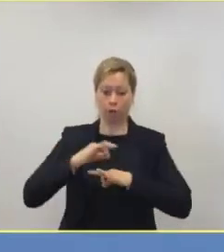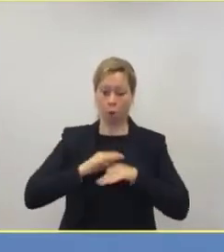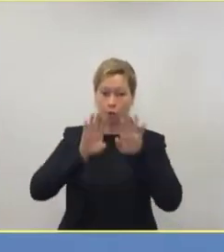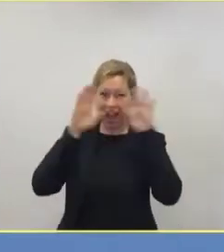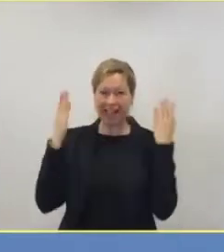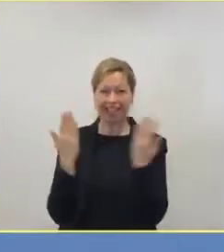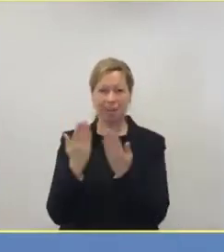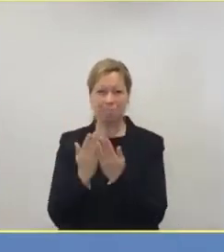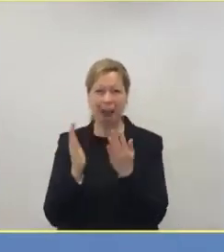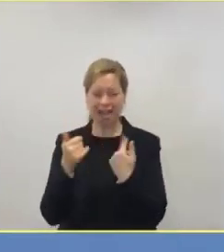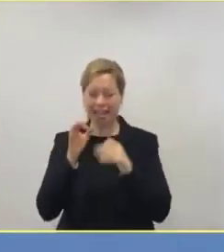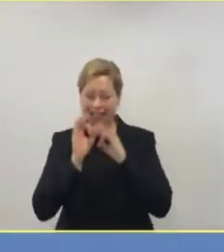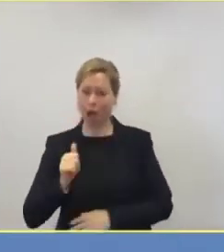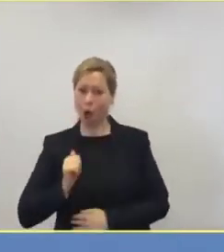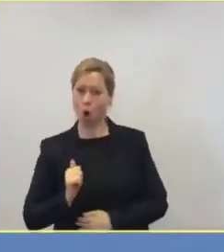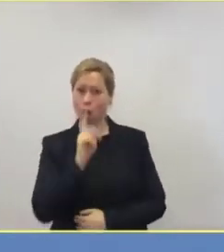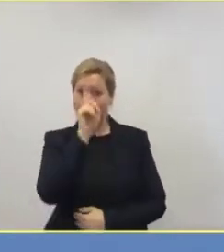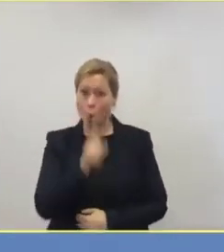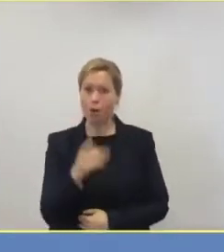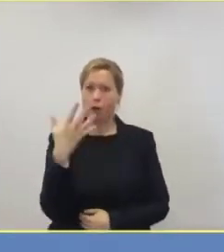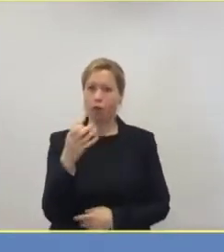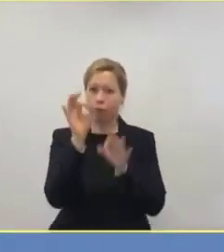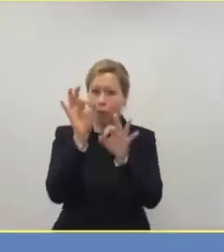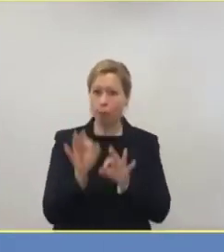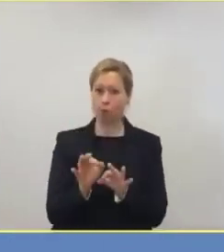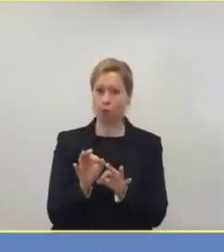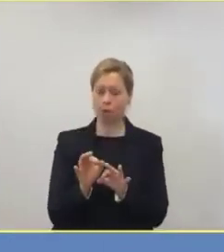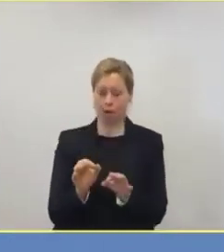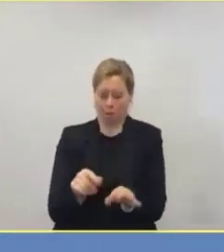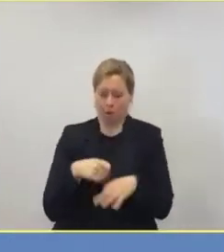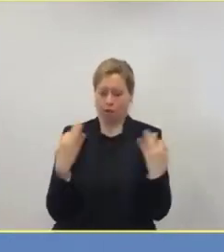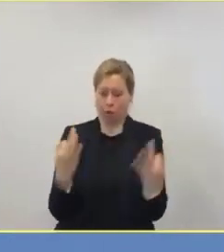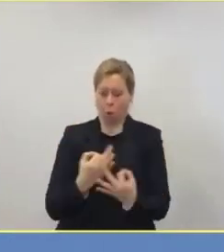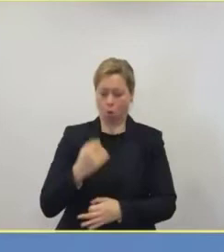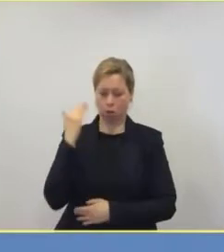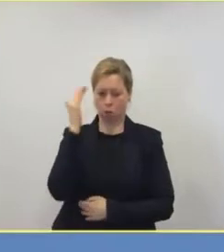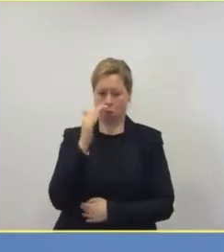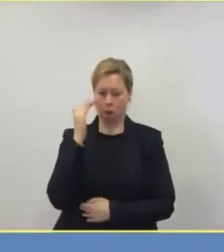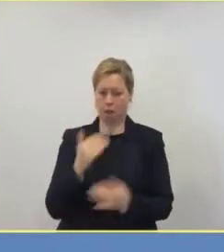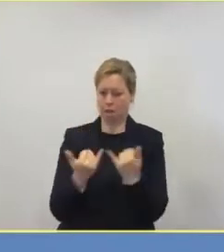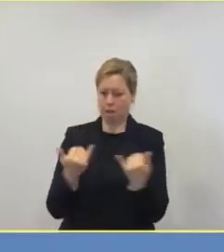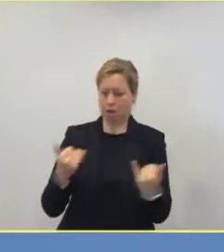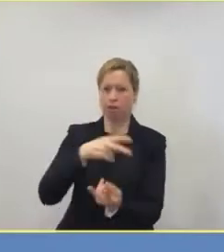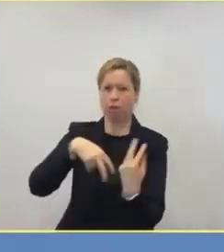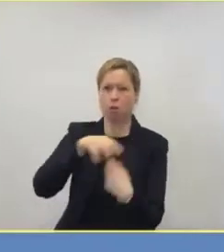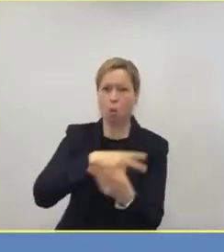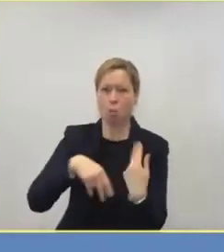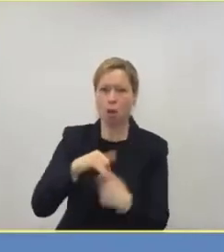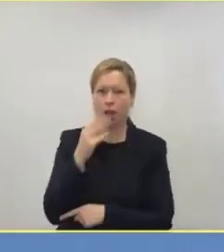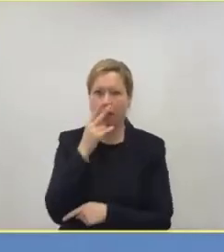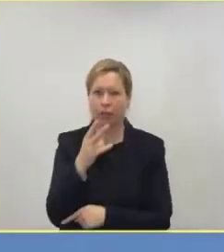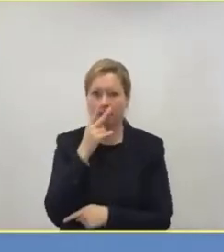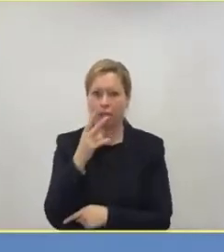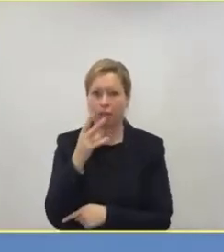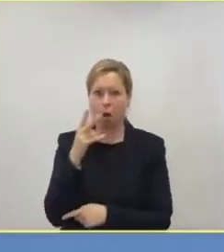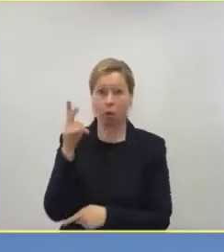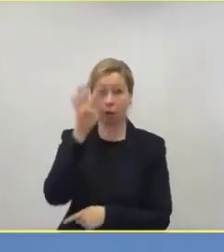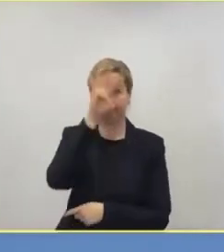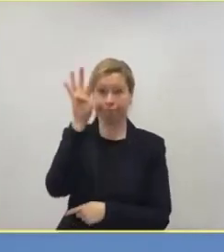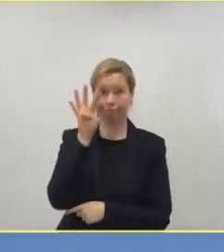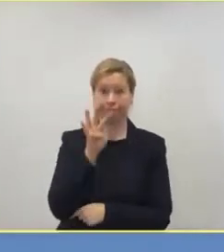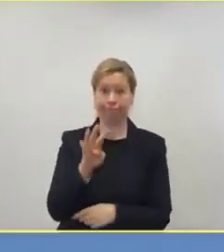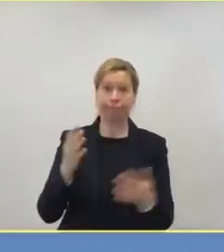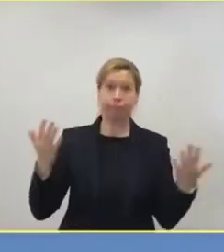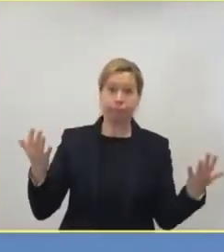eigentliche Frage ist, wie gehen wir damit um? Und in dem Zusammenhang möchte ich berichten, wie